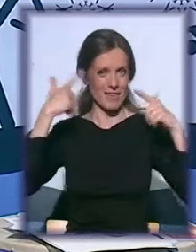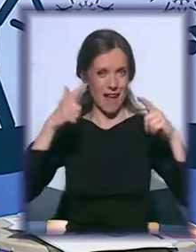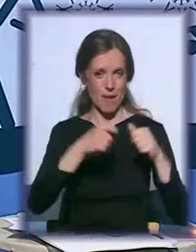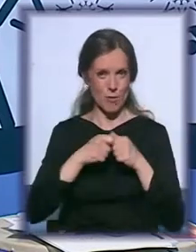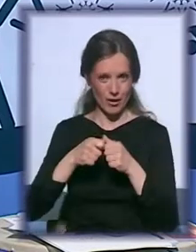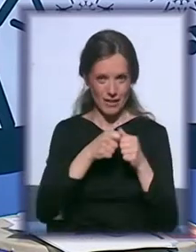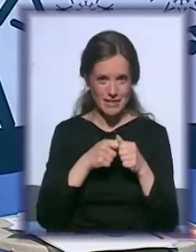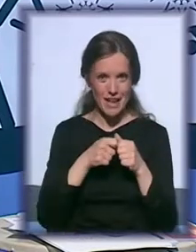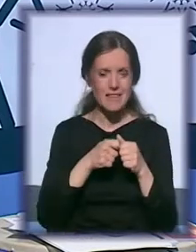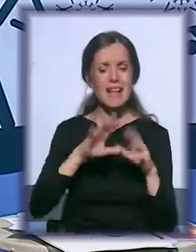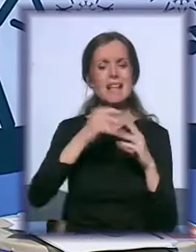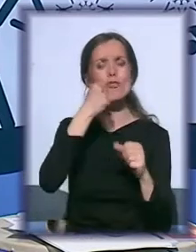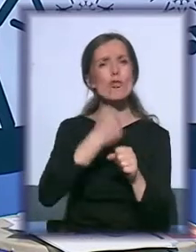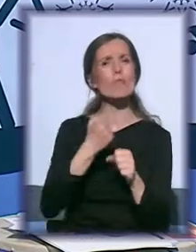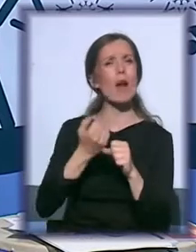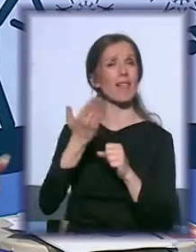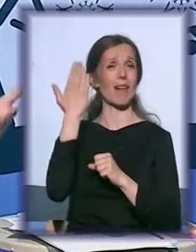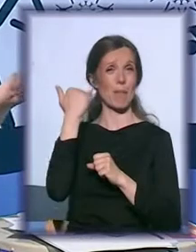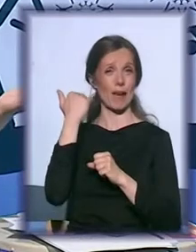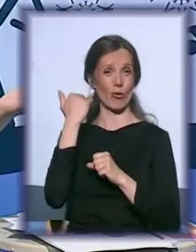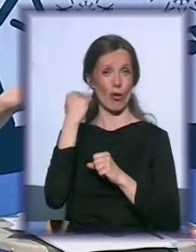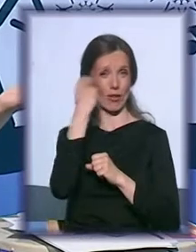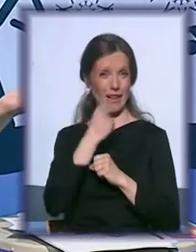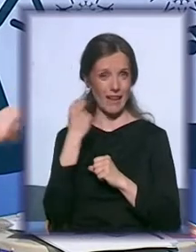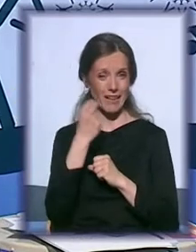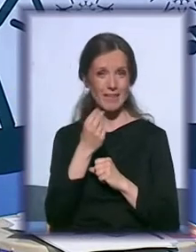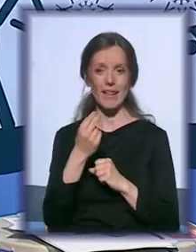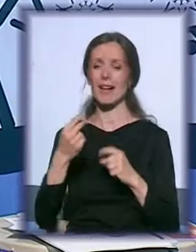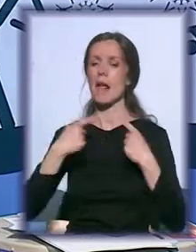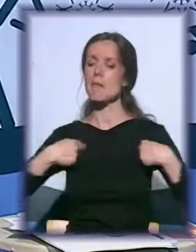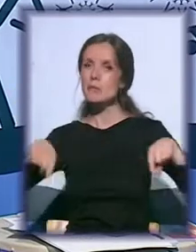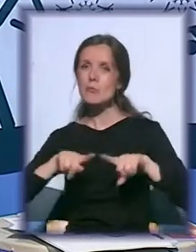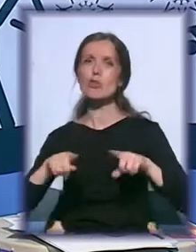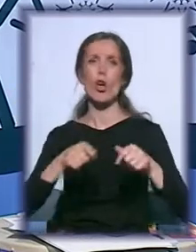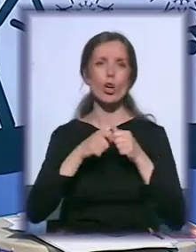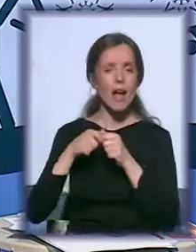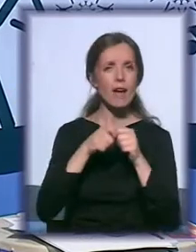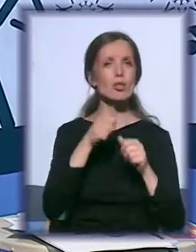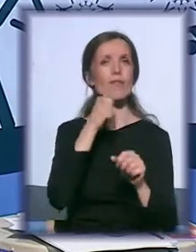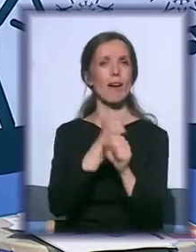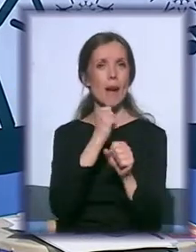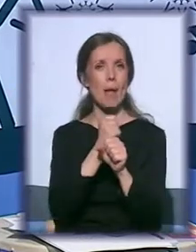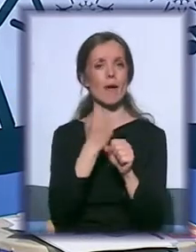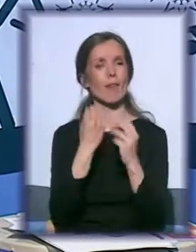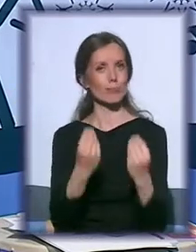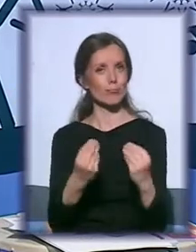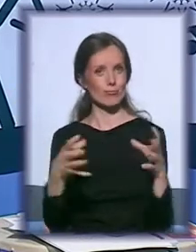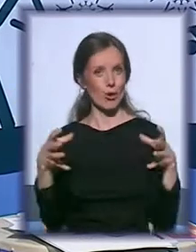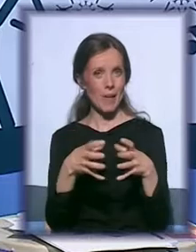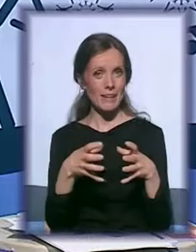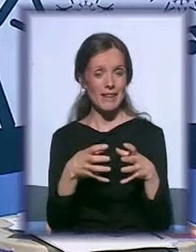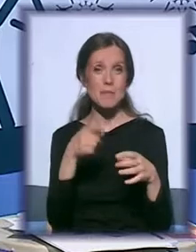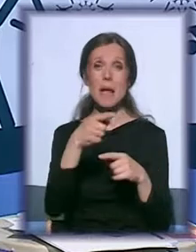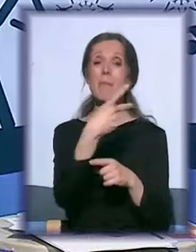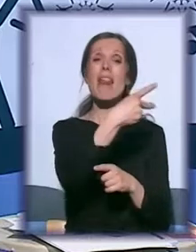radili u prošloj nedelji, ne samo da smo se organizovali i napravili onako dobar tim, nego sam